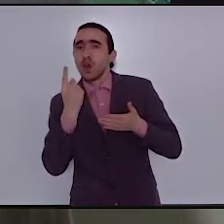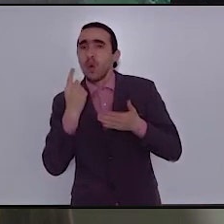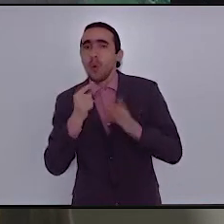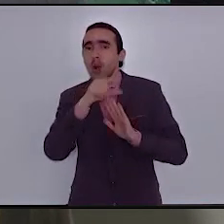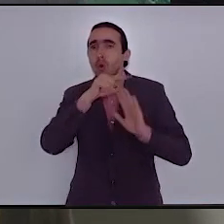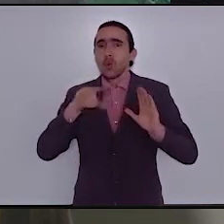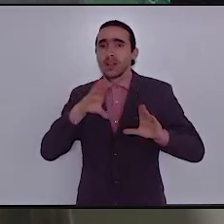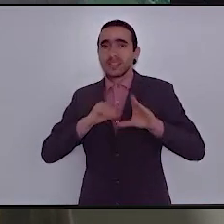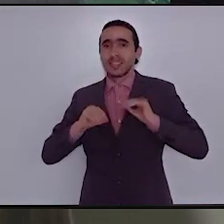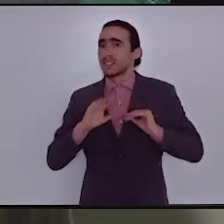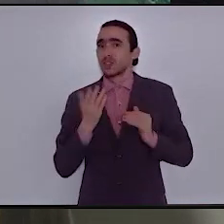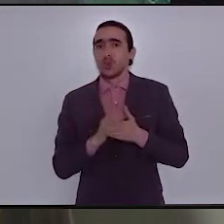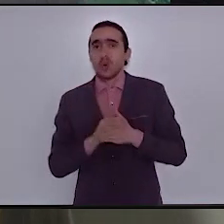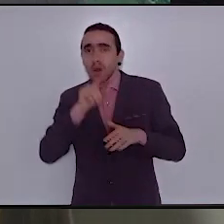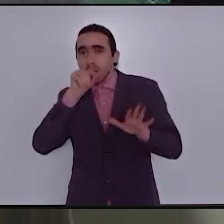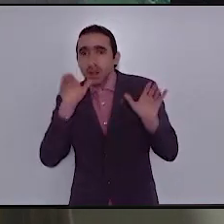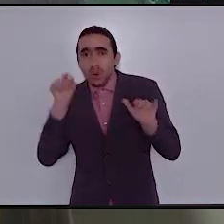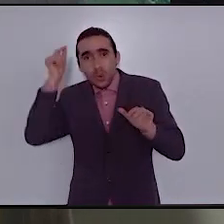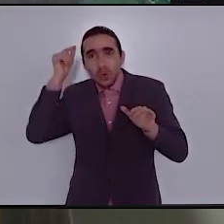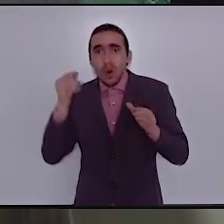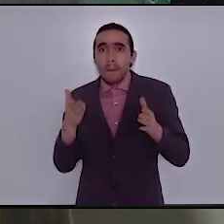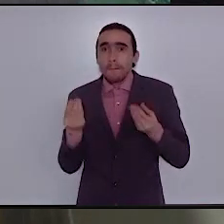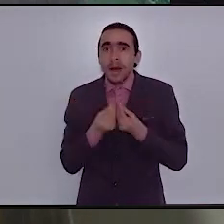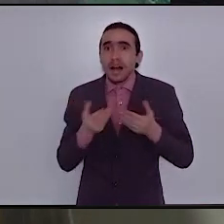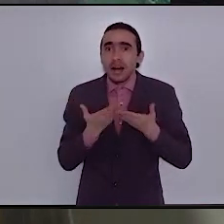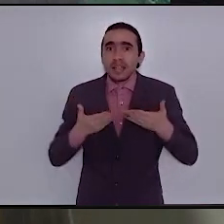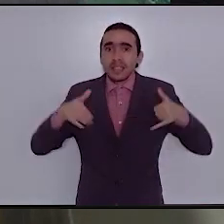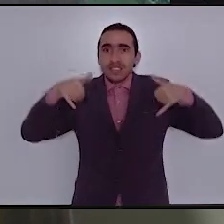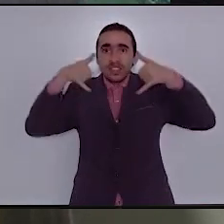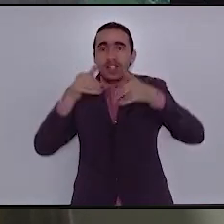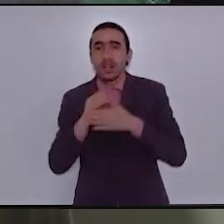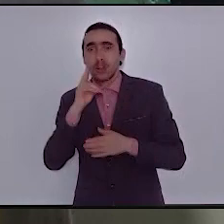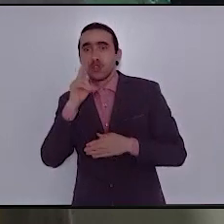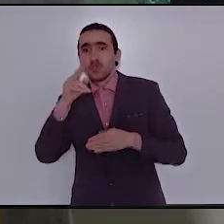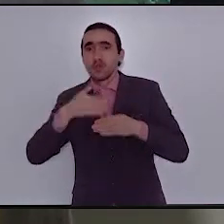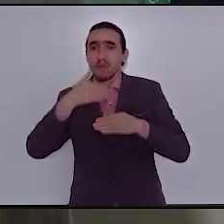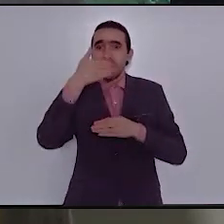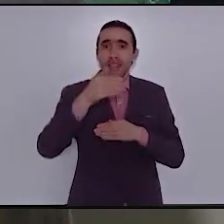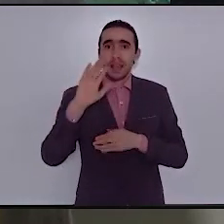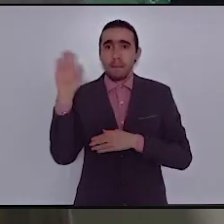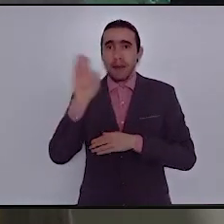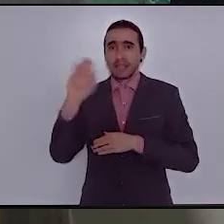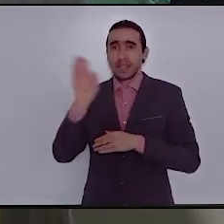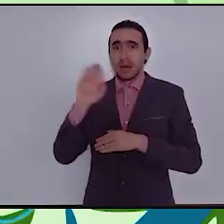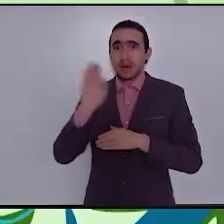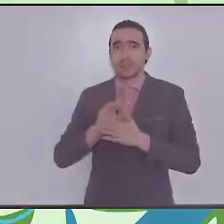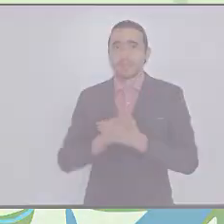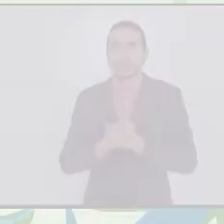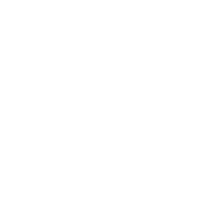درس الغراب والجرة أراكم في دروس لاحقة وإلى اللقاء